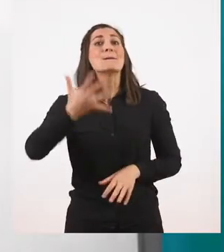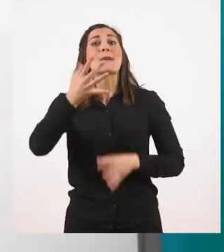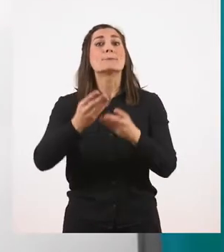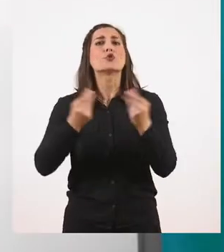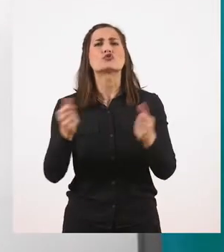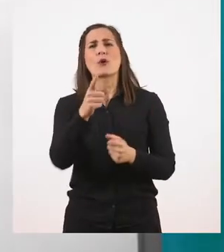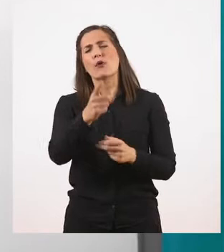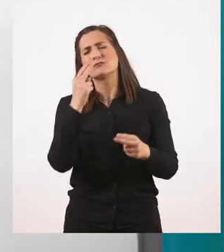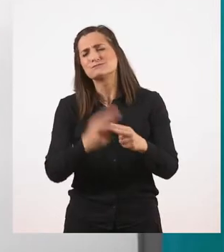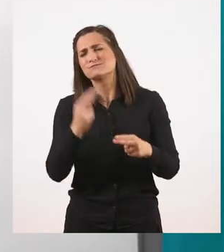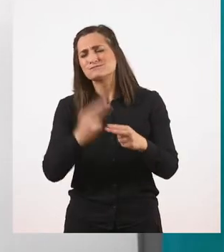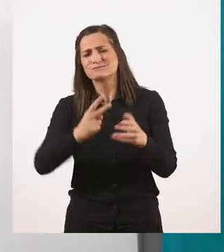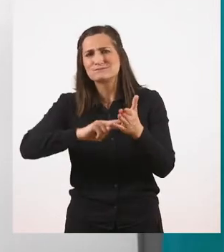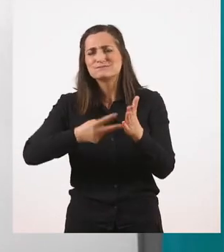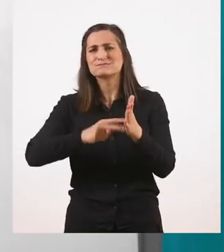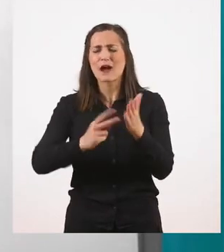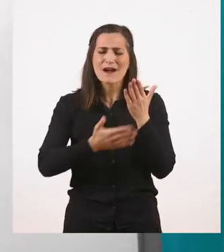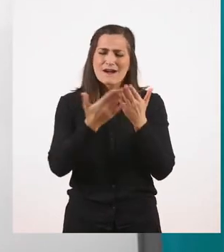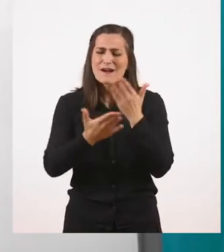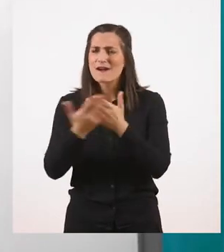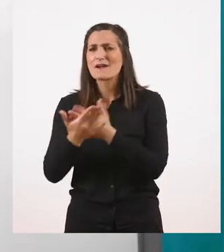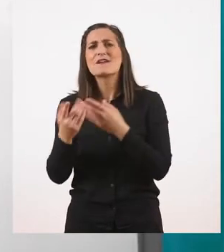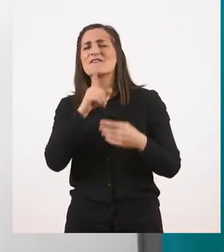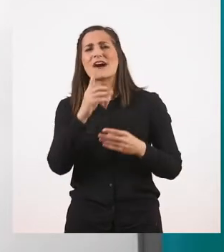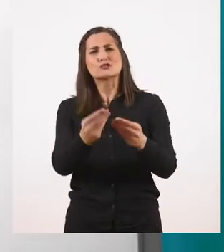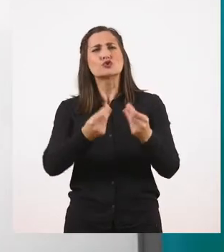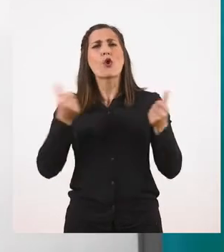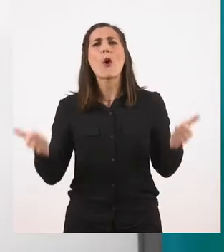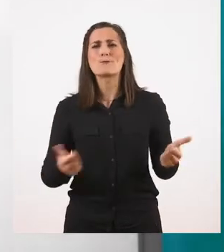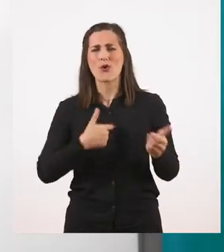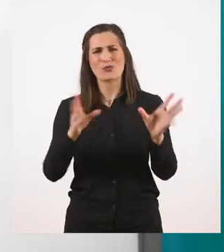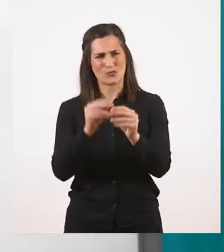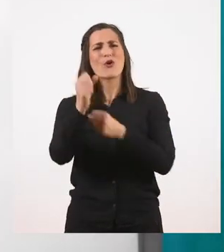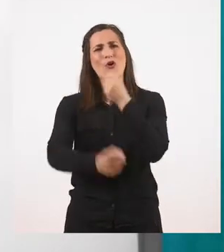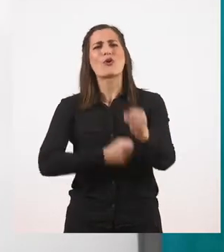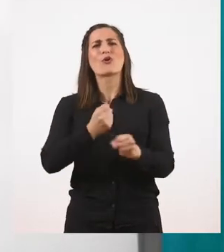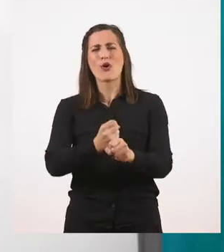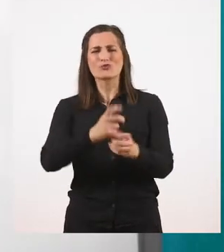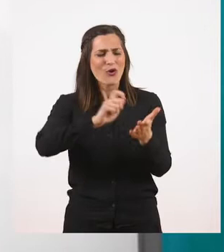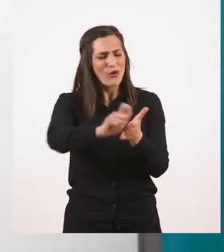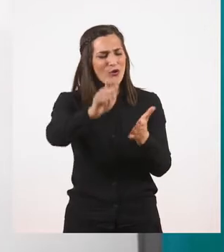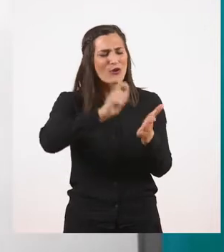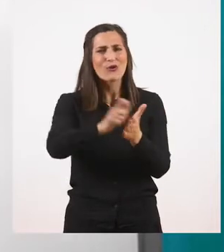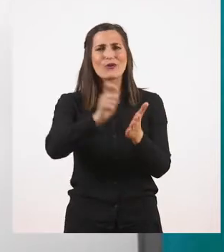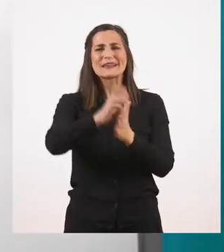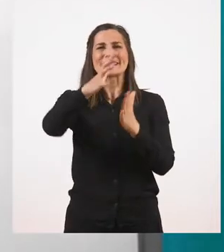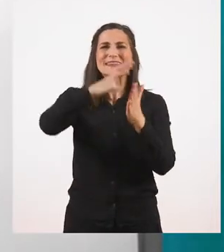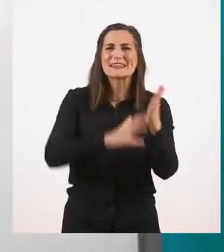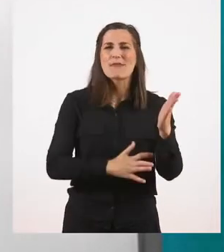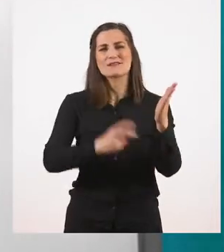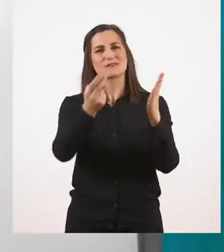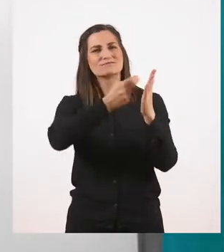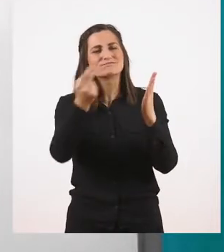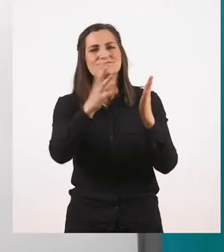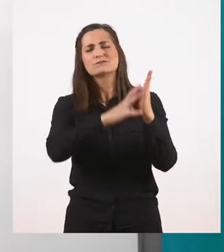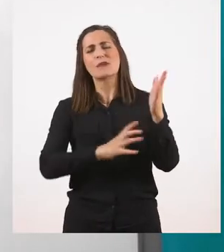γιατί είναι πολύ χρήσιμο. Το ξέρετε χρησιμοποιώντας αυτόν τον τρόπο έκφρασης του χρόνου. Τα κείμενά μας, οι προτάσεις μας, τα νοήματά μας